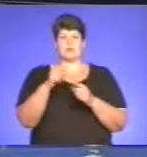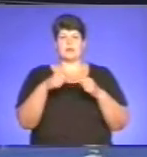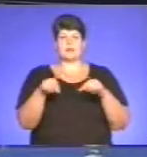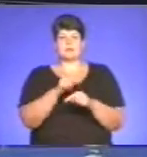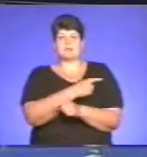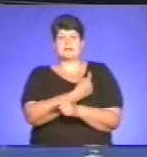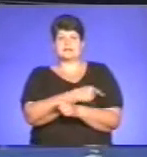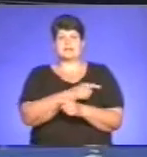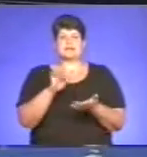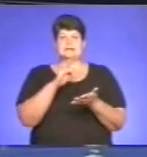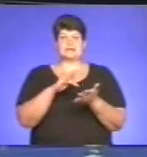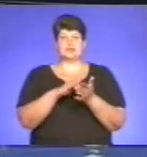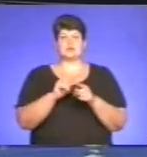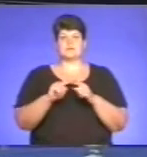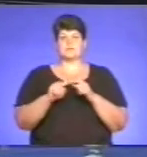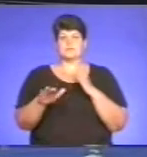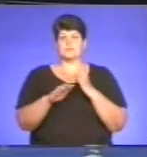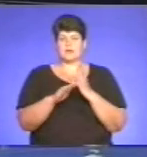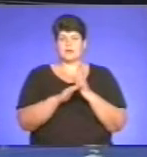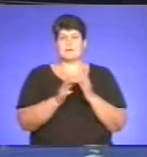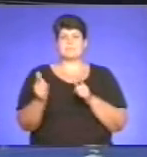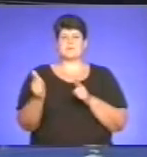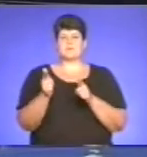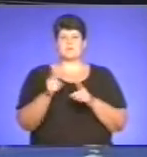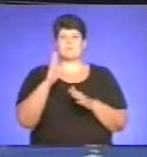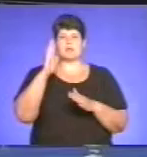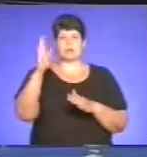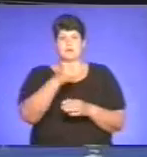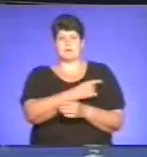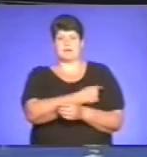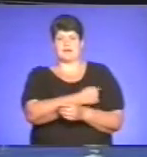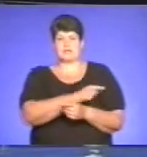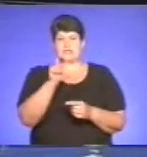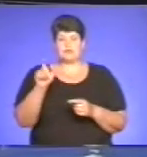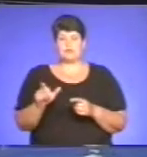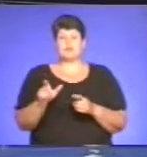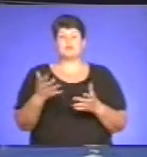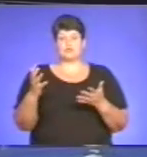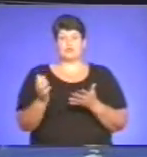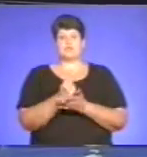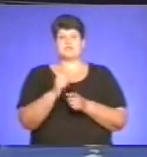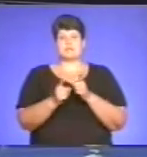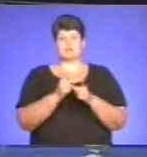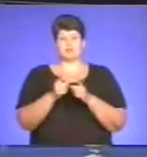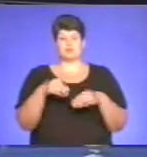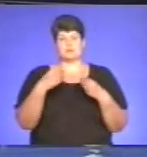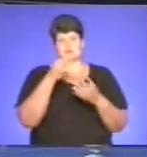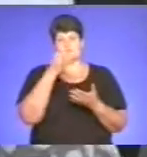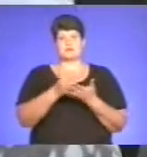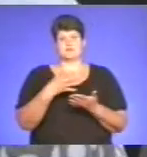екстреної допомоги та підготовку майбутніх медиків. Чи впорався Донецьк з реформою, Костянтин Грищенко дав свою оцінку.